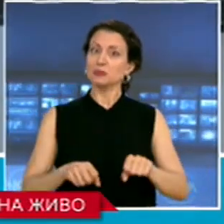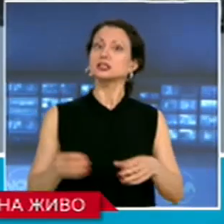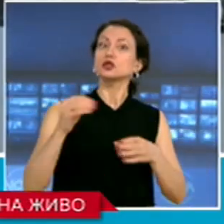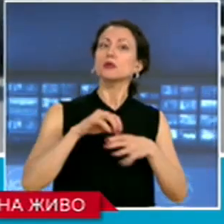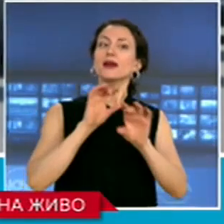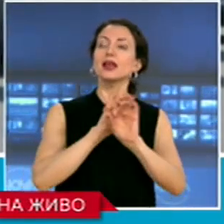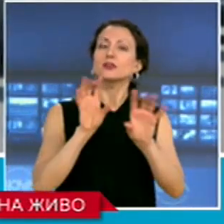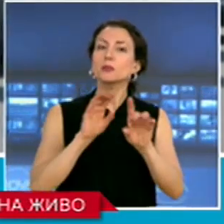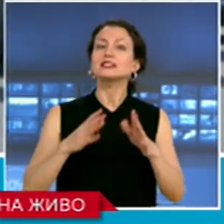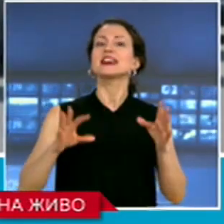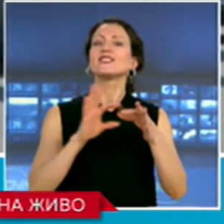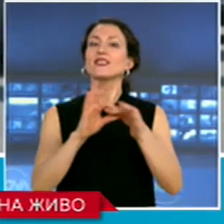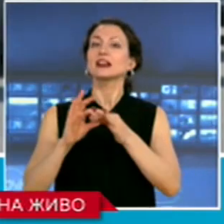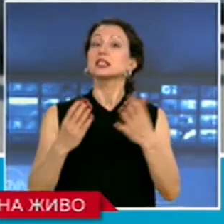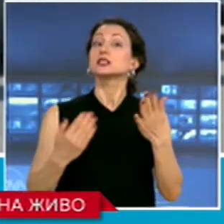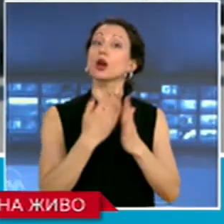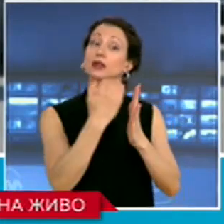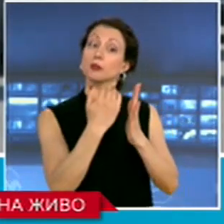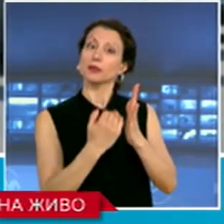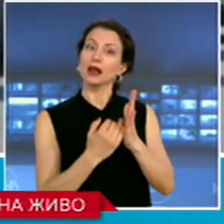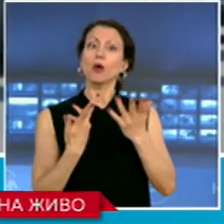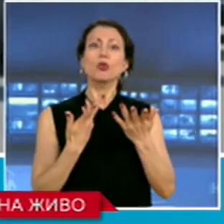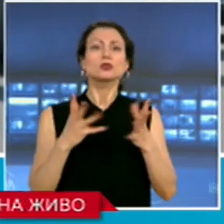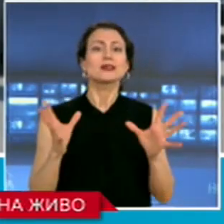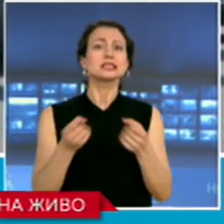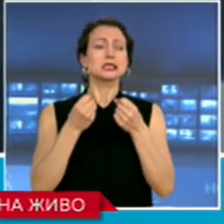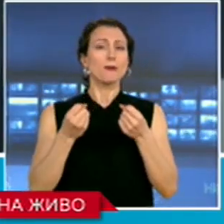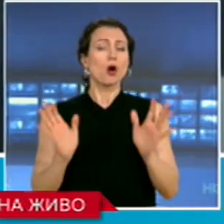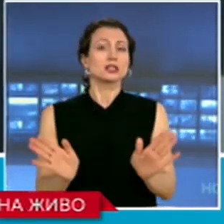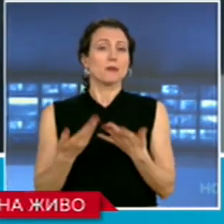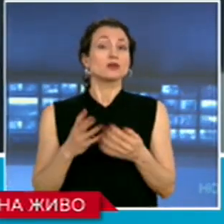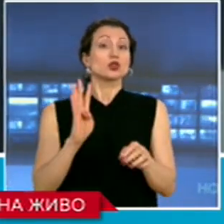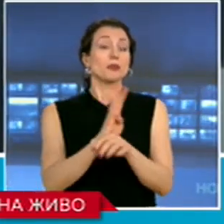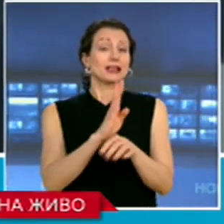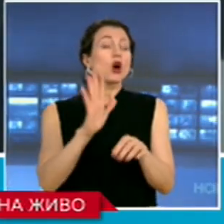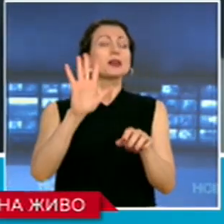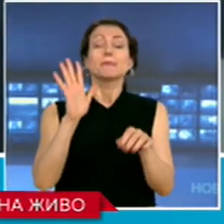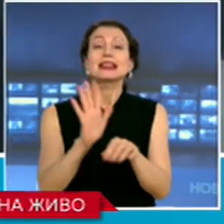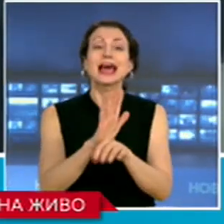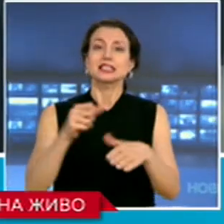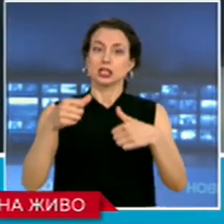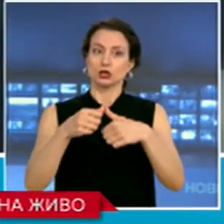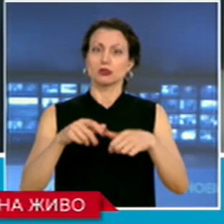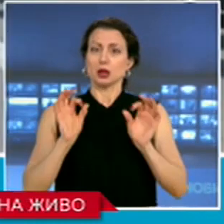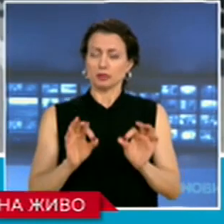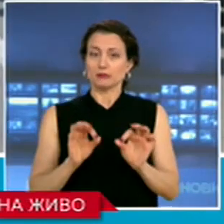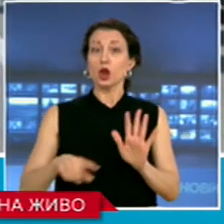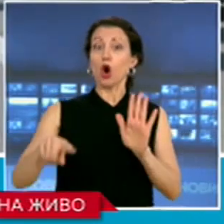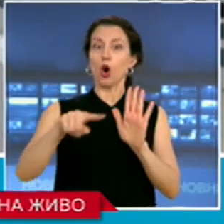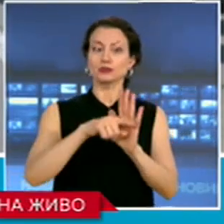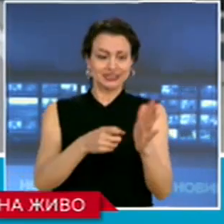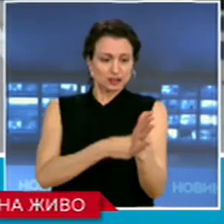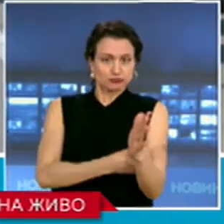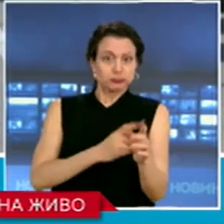правила, които влизат в сила от 15 юли. Така, например, отрицателният задължителен тест за коронавирус, който трябва да бъде